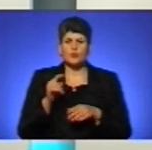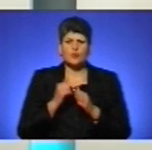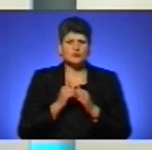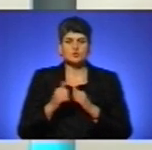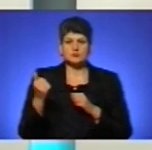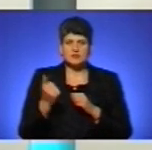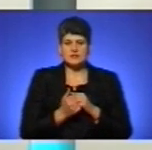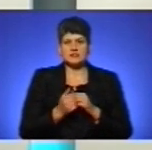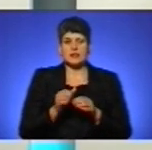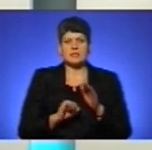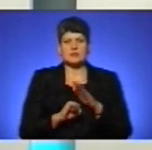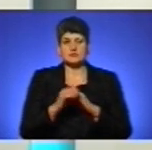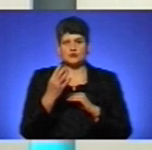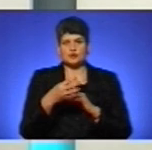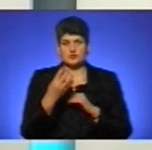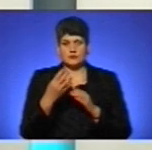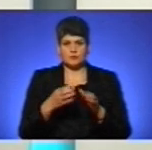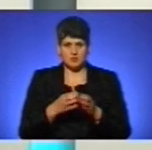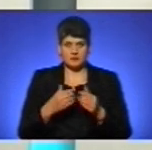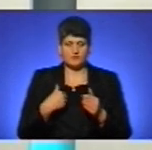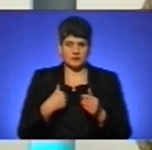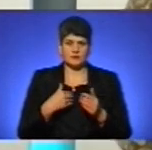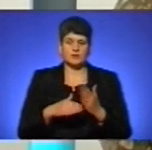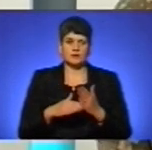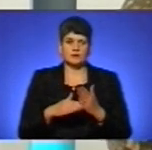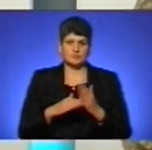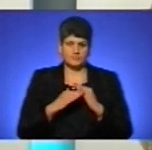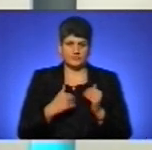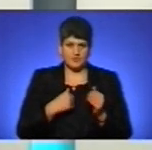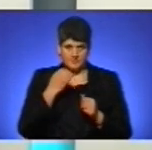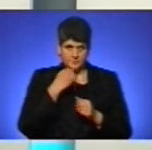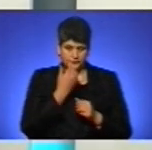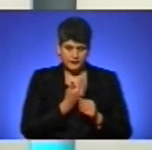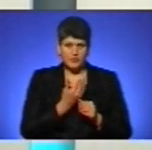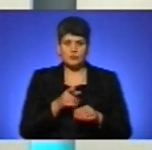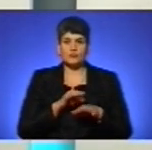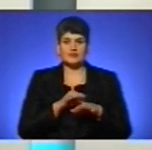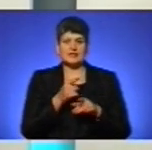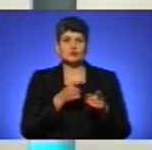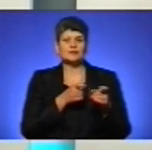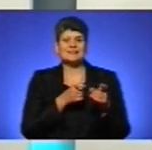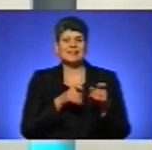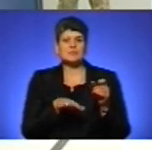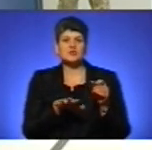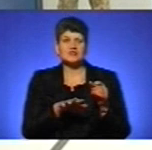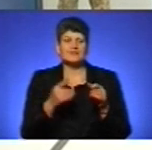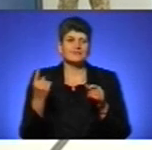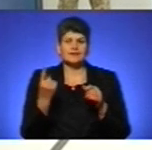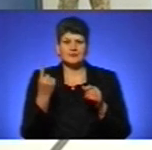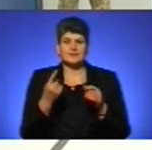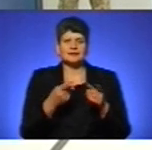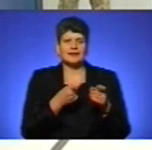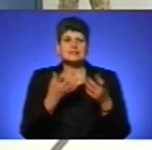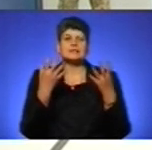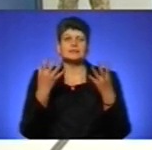44-ї бригади. Вона зголосилася, ми вдячні за це проводити на їхньому стрільбищі так звані єдині стрілецькі дні, на які